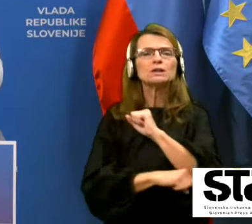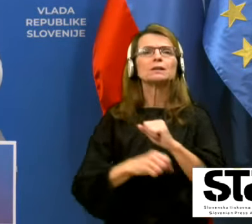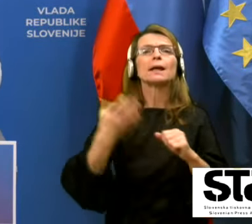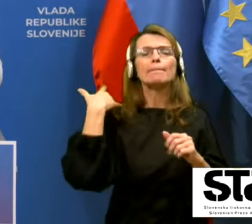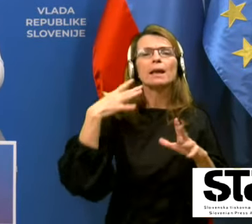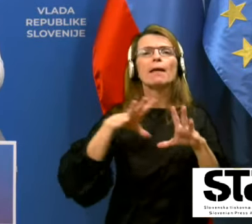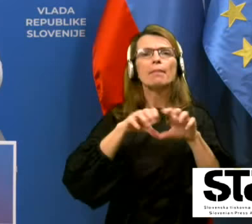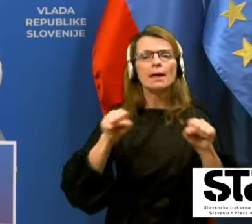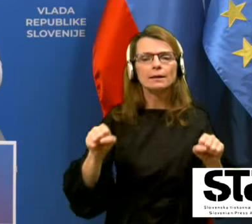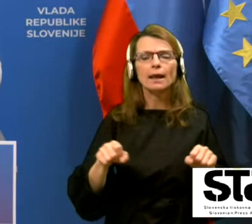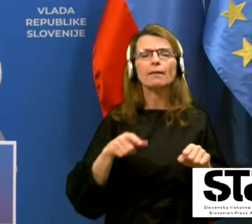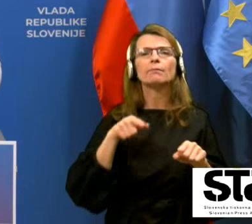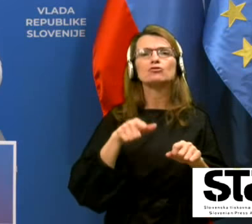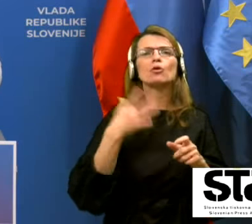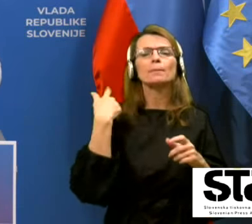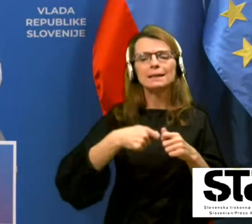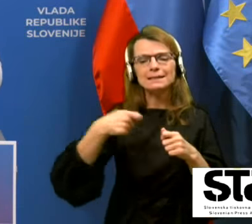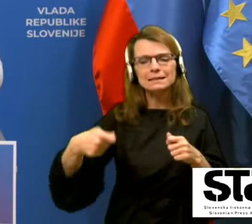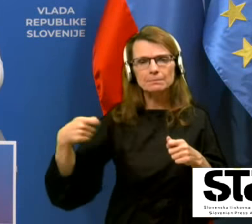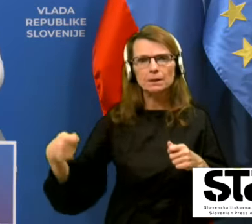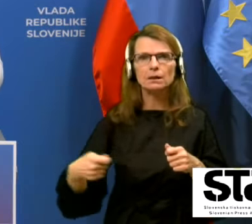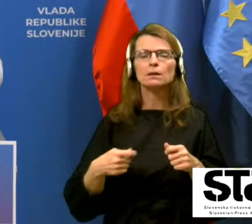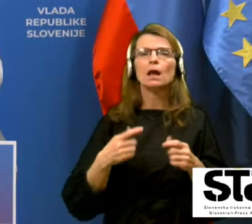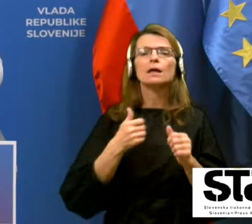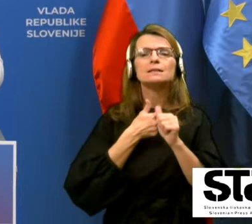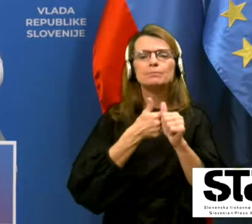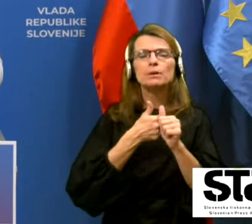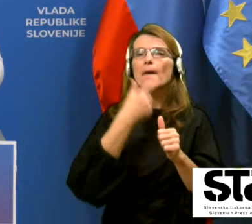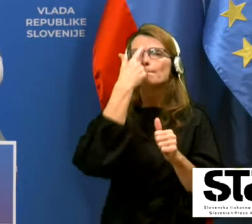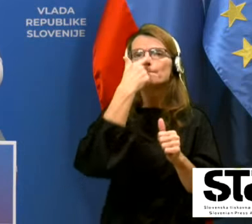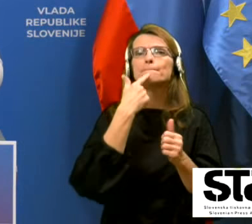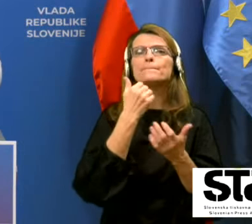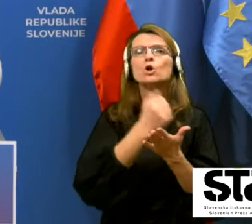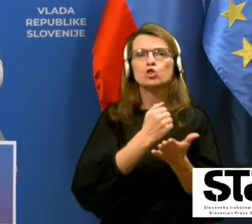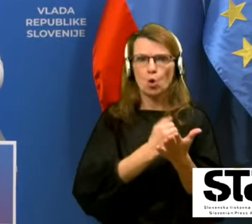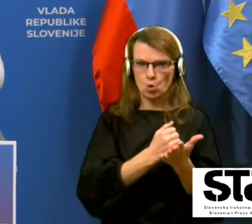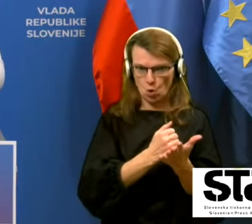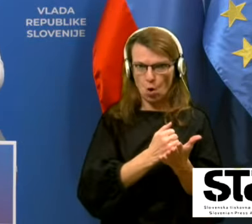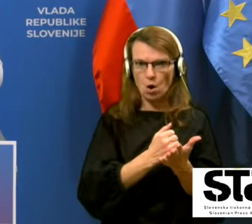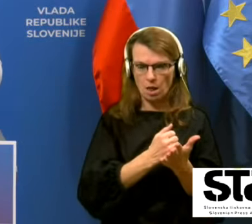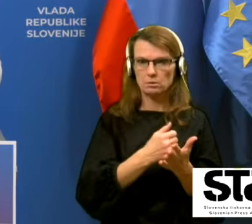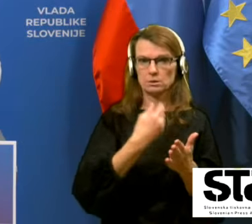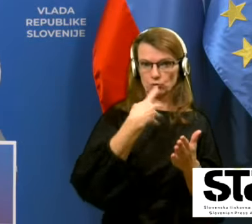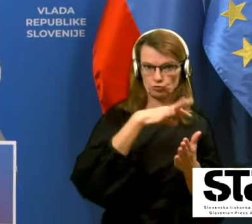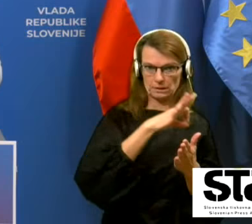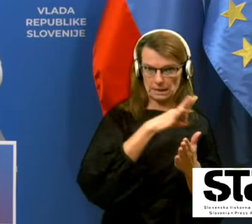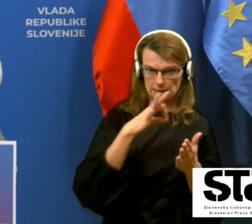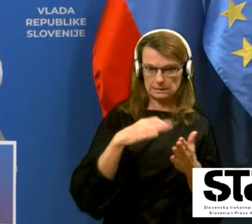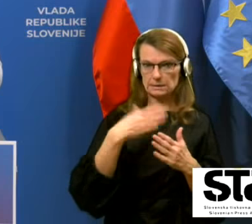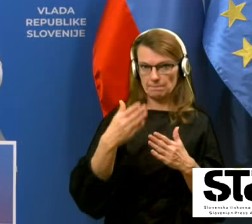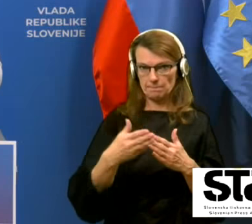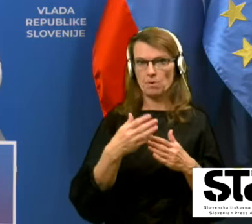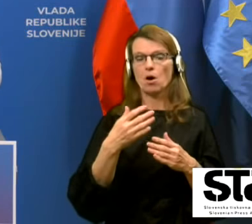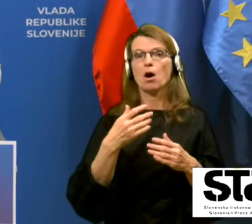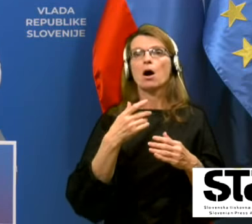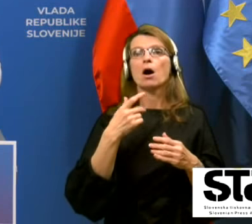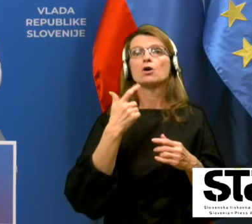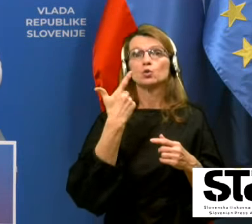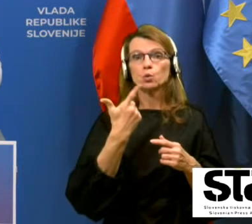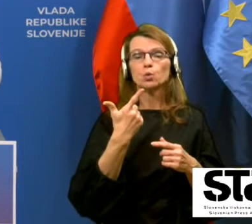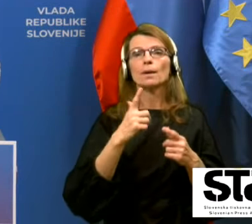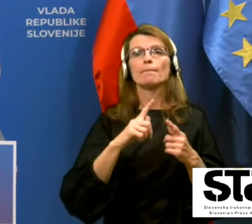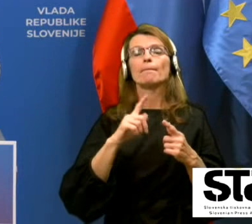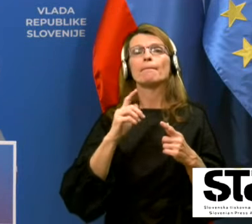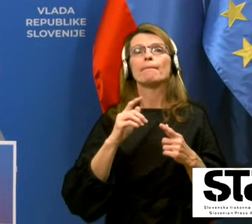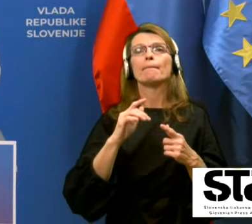po protokolu učinkovitost za recimo cepivo Moderne, je bilo 14 dni po drugem odmirku, za cepivo komirati od